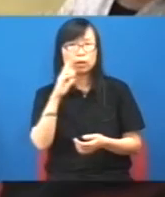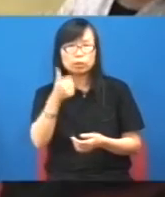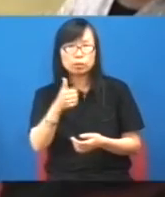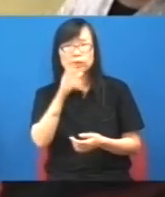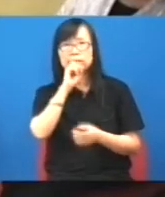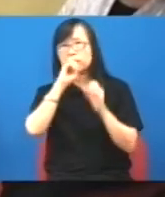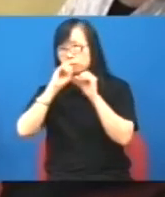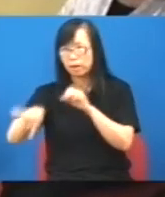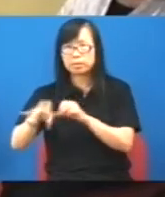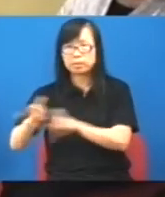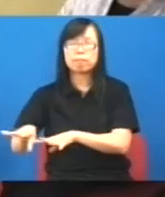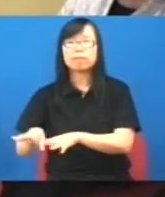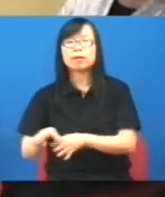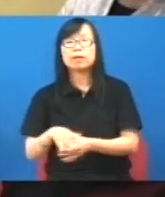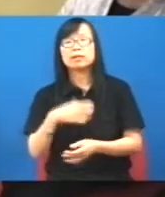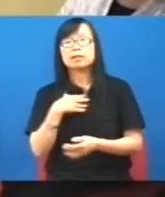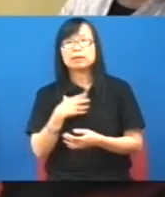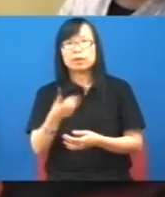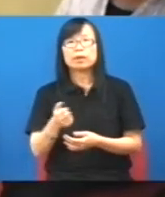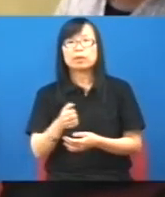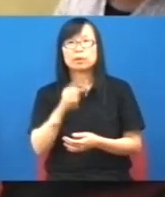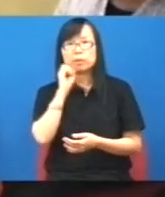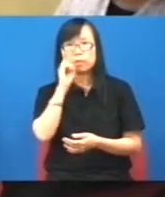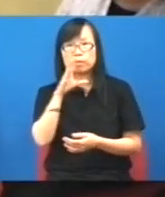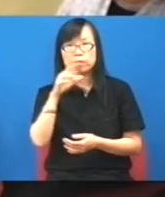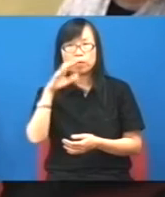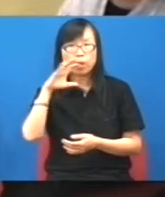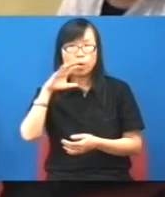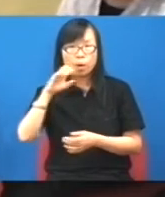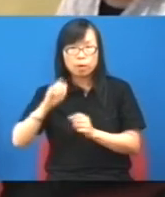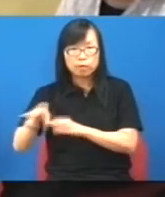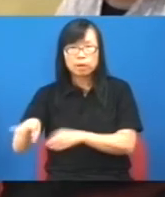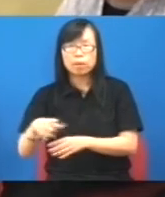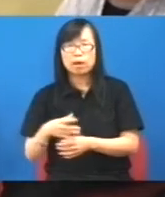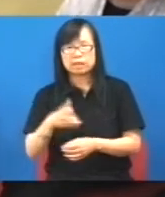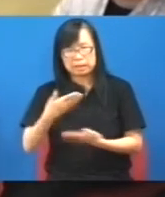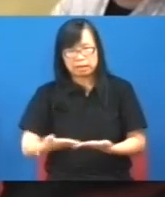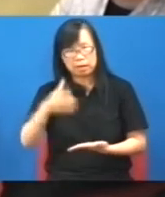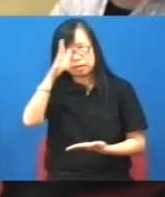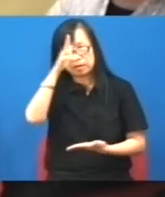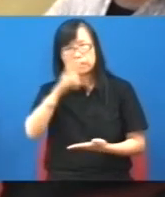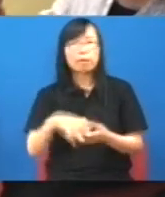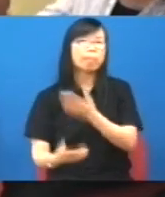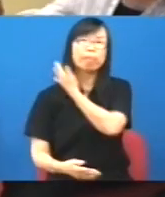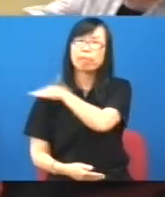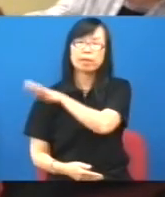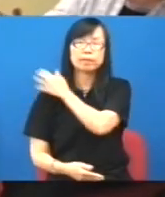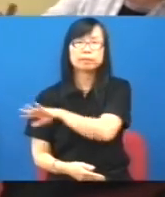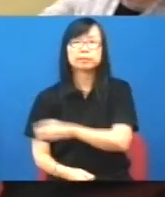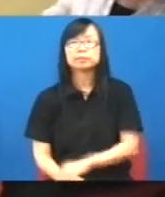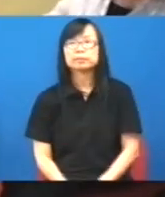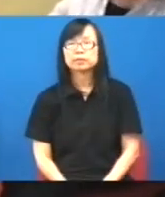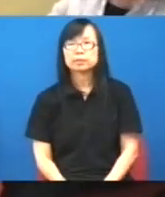廢話我又和你講道理這個政府現在基本上就是我不會理你總之